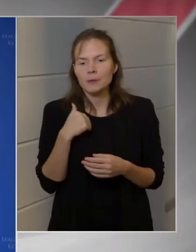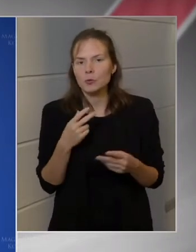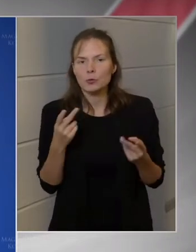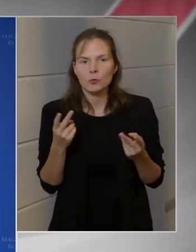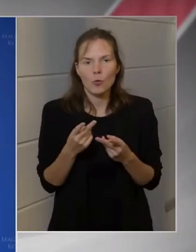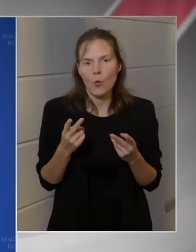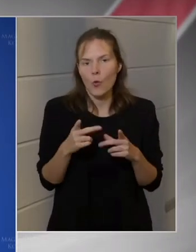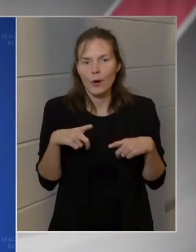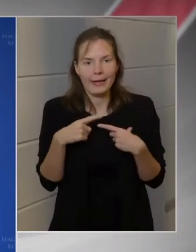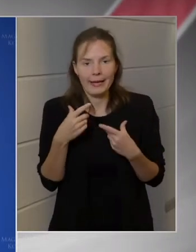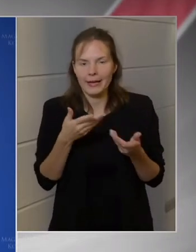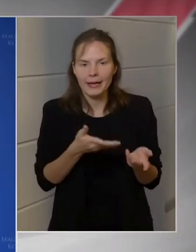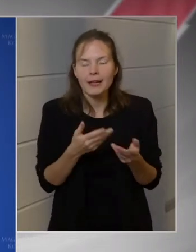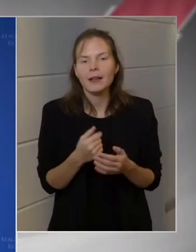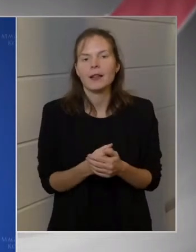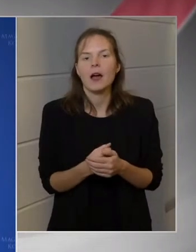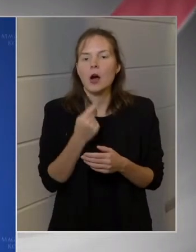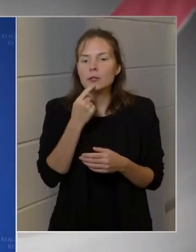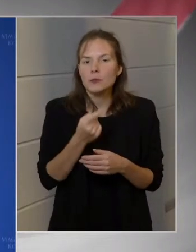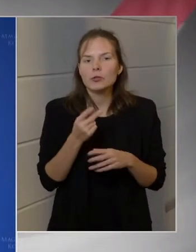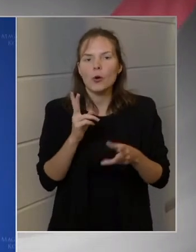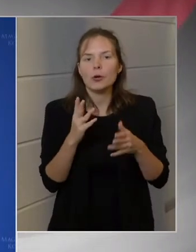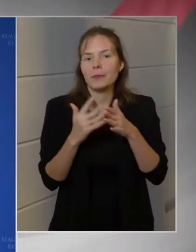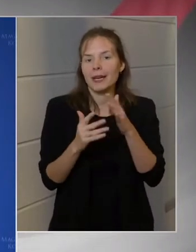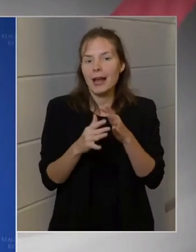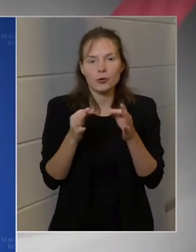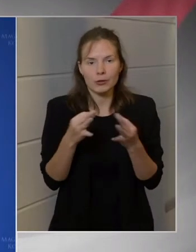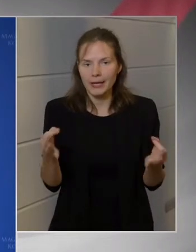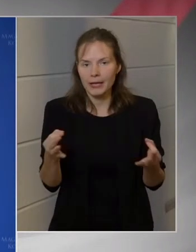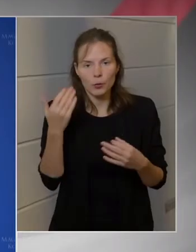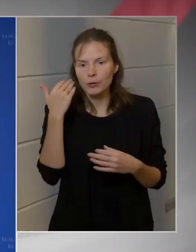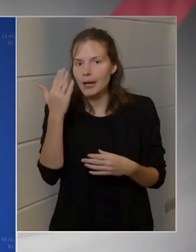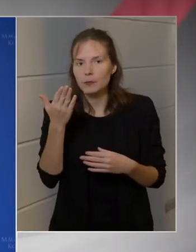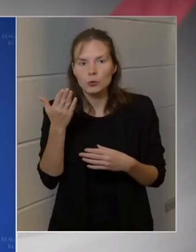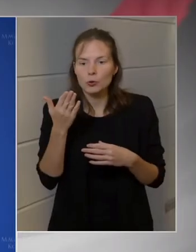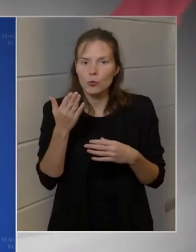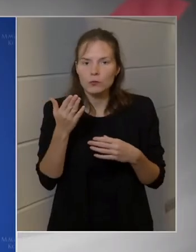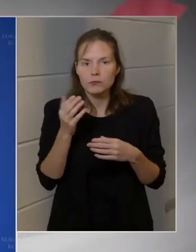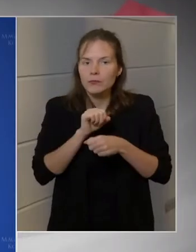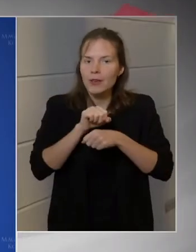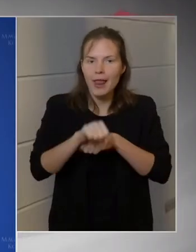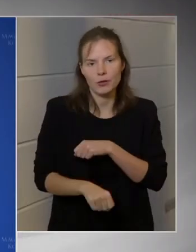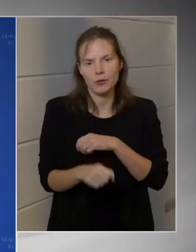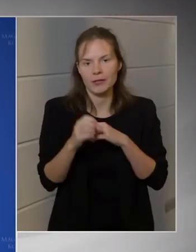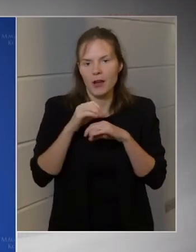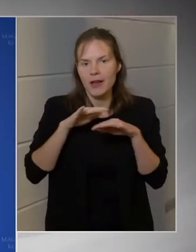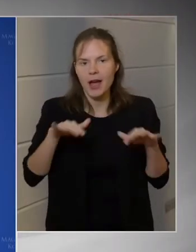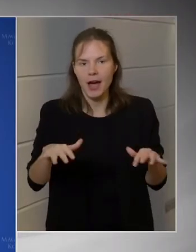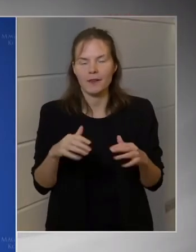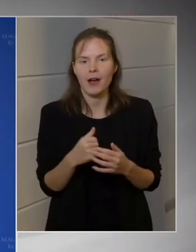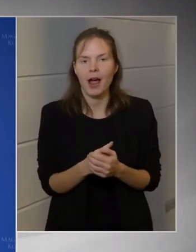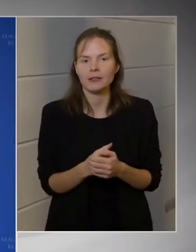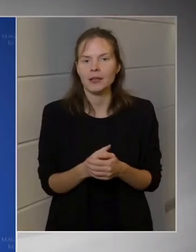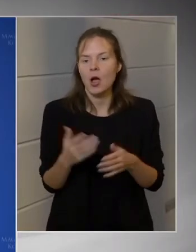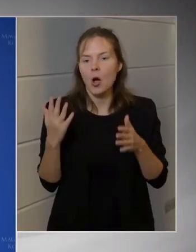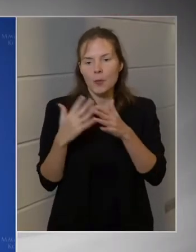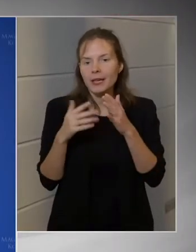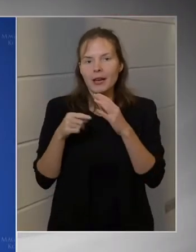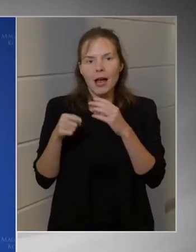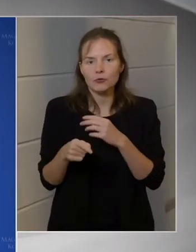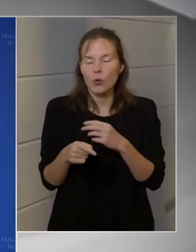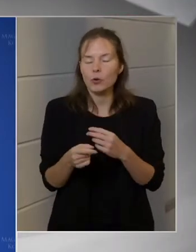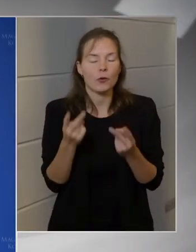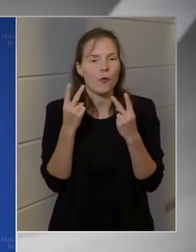időszakot, hogy migránsok nélkül nem tudtunk volna megbirkózni a világjárványjal. A migránsok nélkülözhetetlenek gazdaságunk és